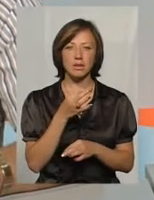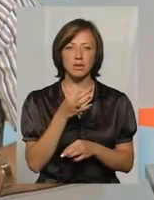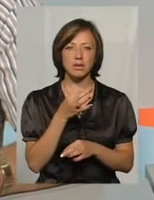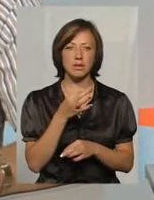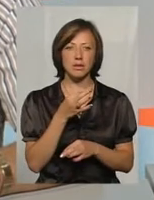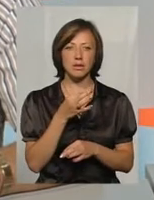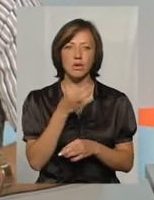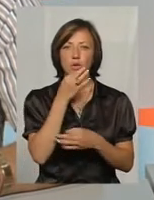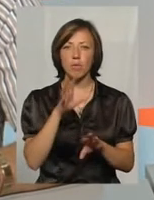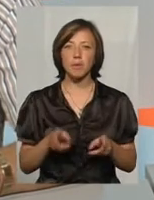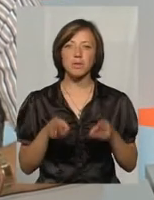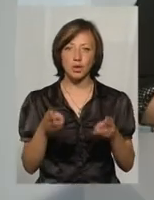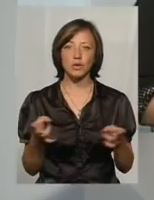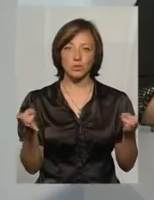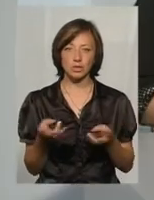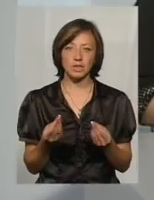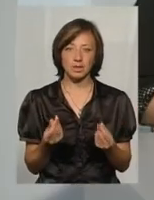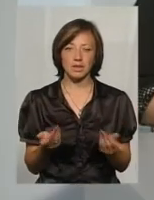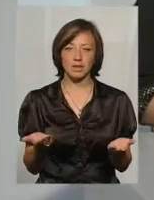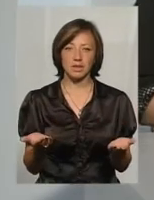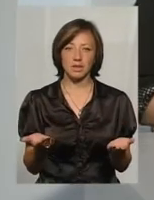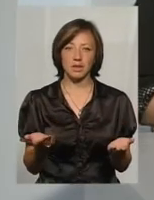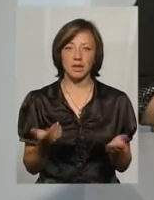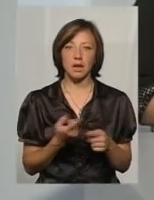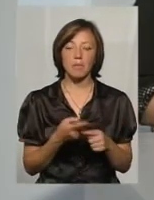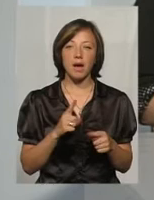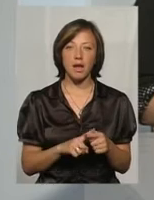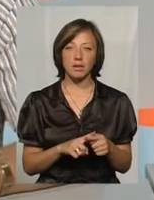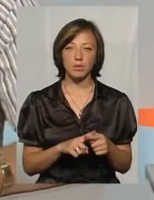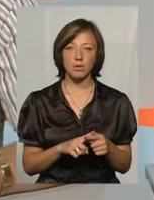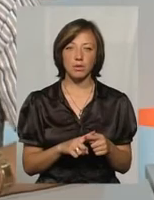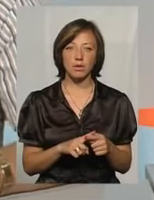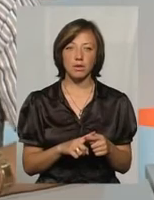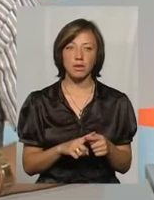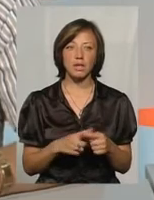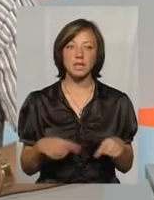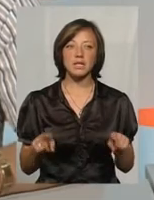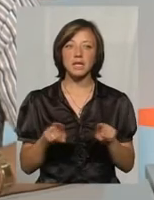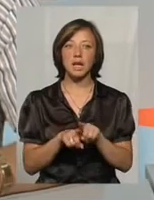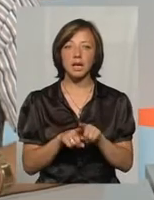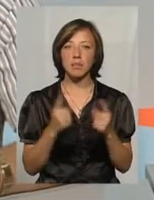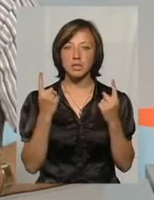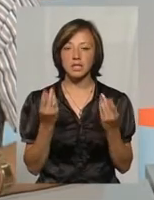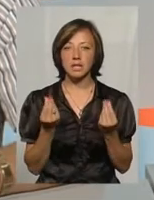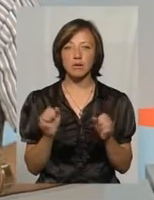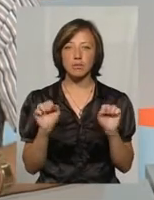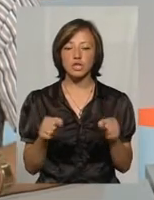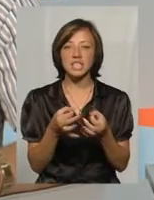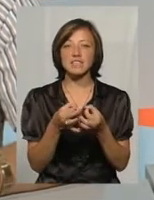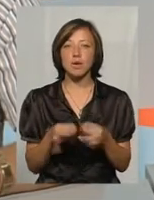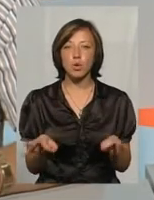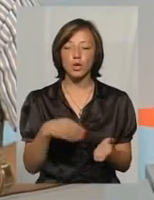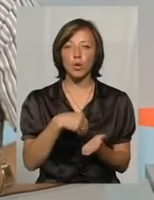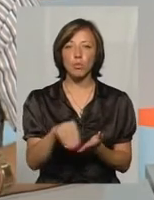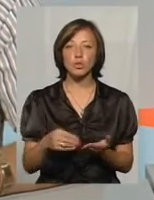нужні деньги. Ну, це ми вже все немаленькі в цьому плані. Тому за такі больші деньги можна совершенно свободно